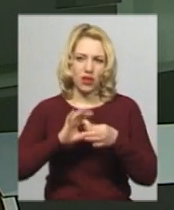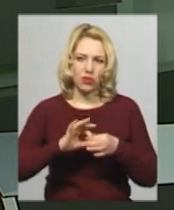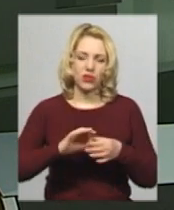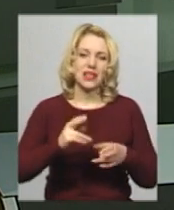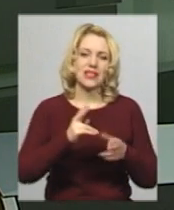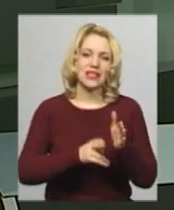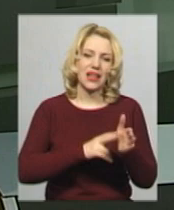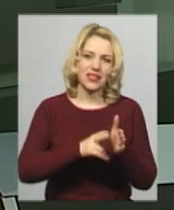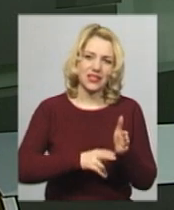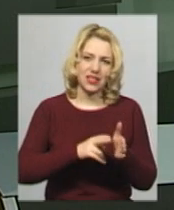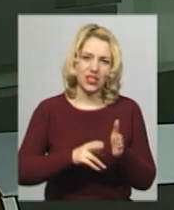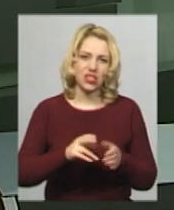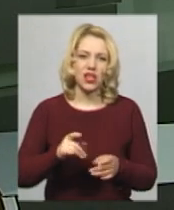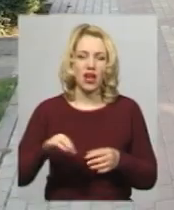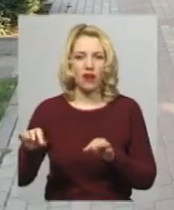авіасполучення.